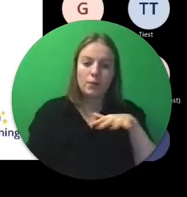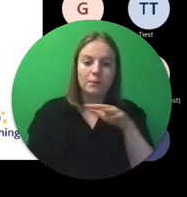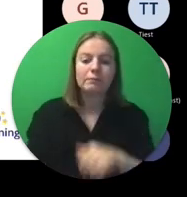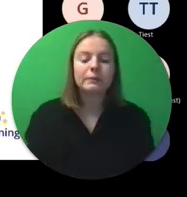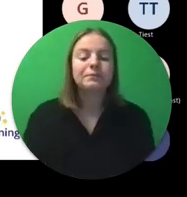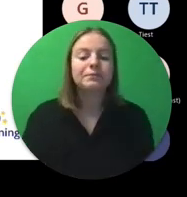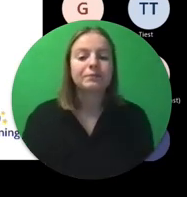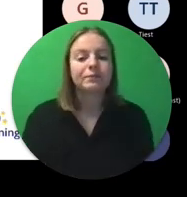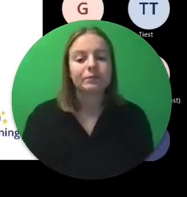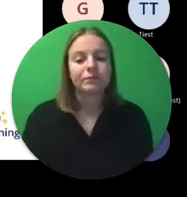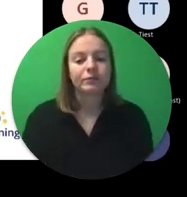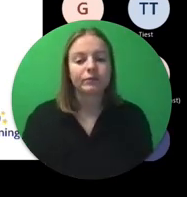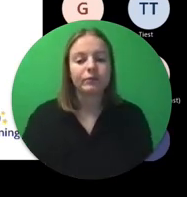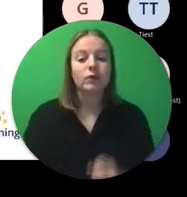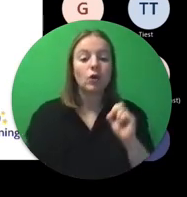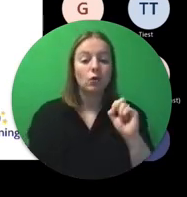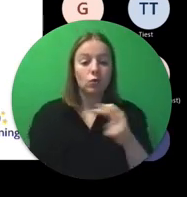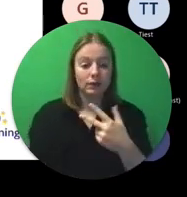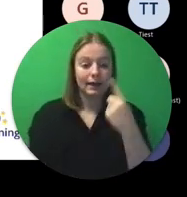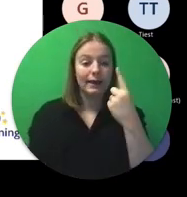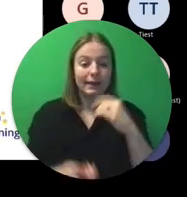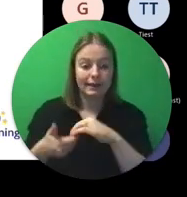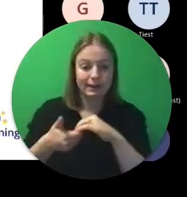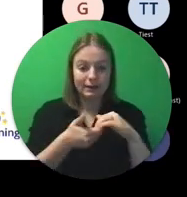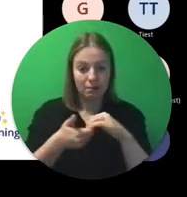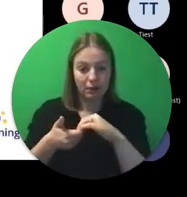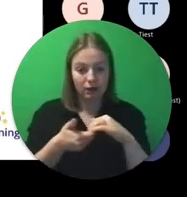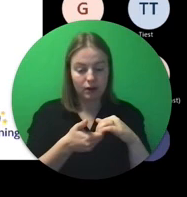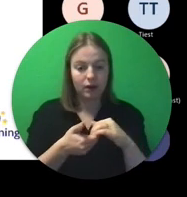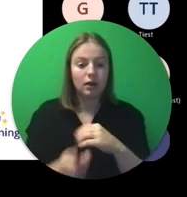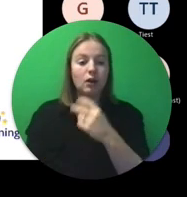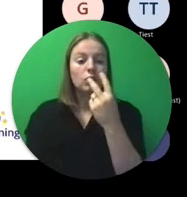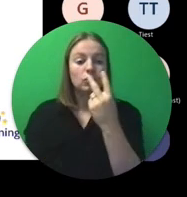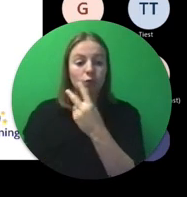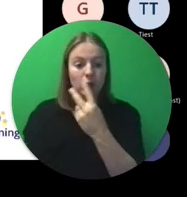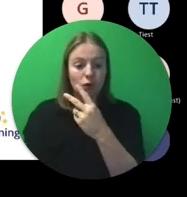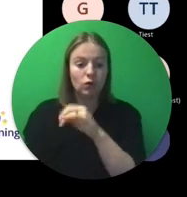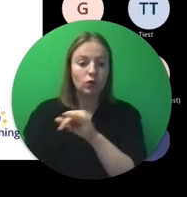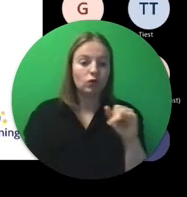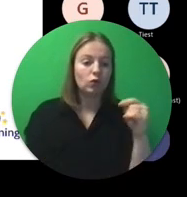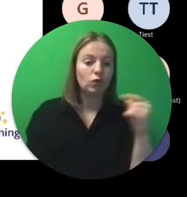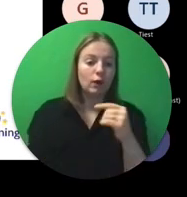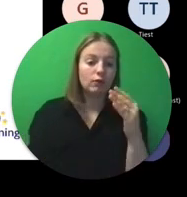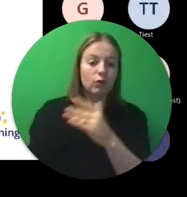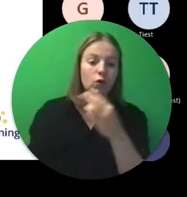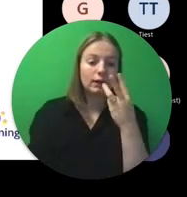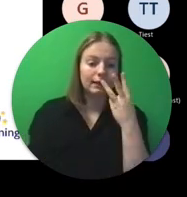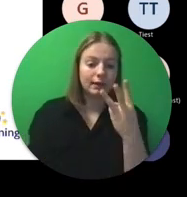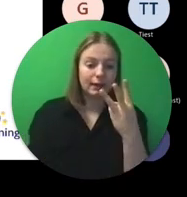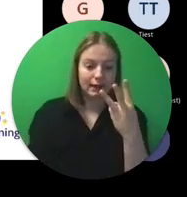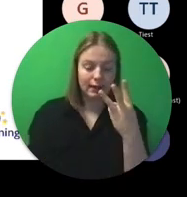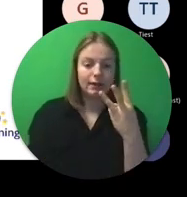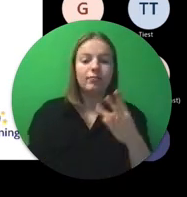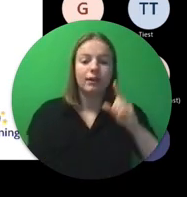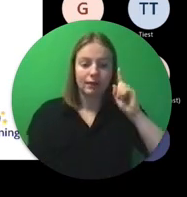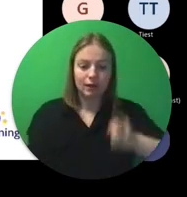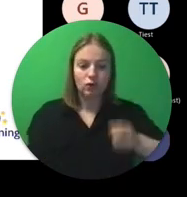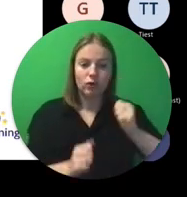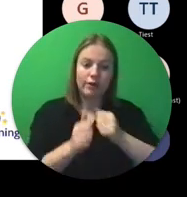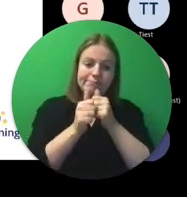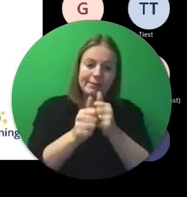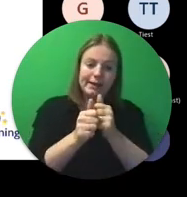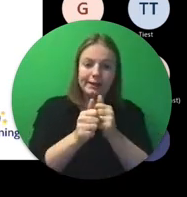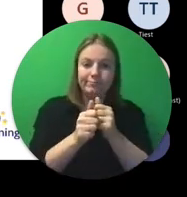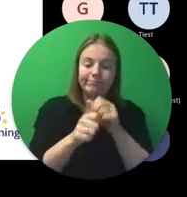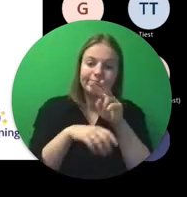zin. Dus op woensdag 1 december van 2 tot kwart voor 3 kunnen directeurs hieraan